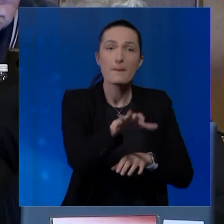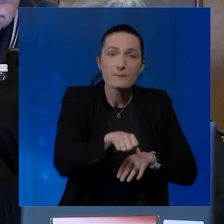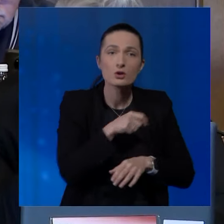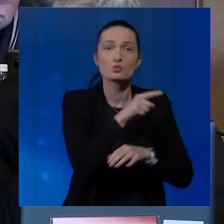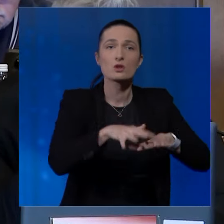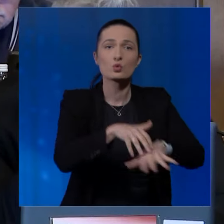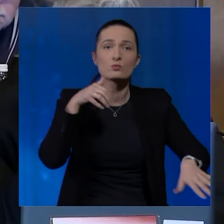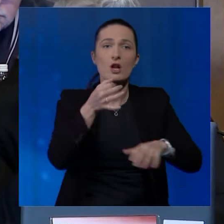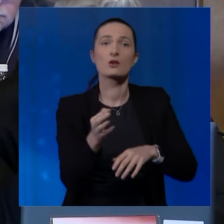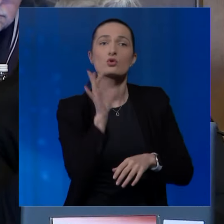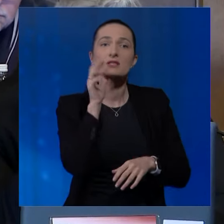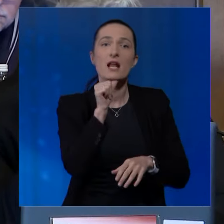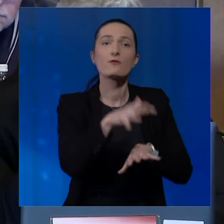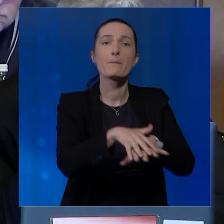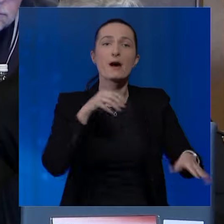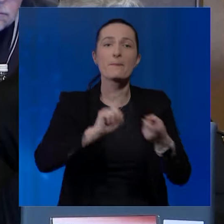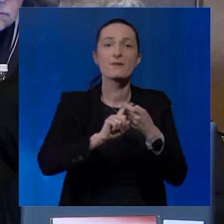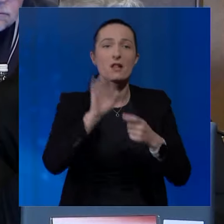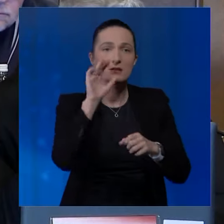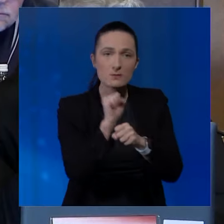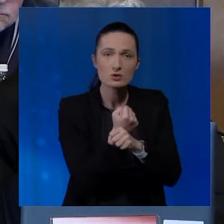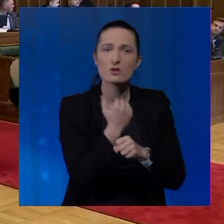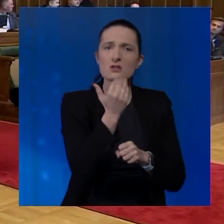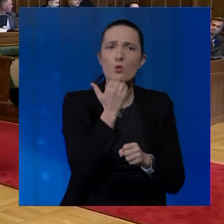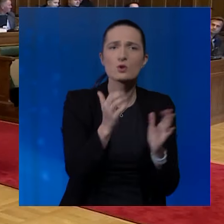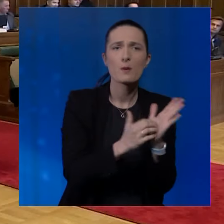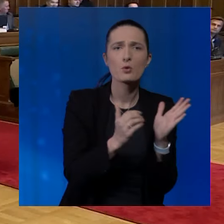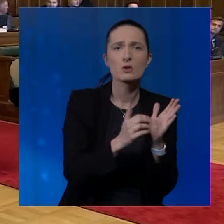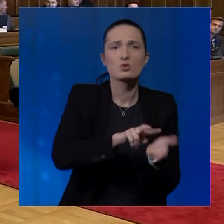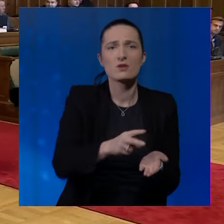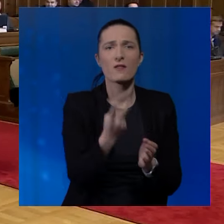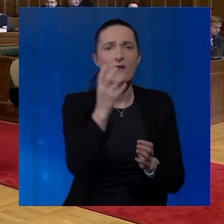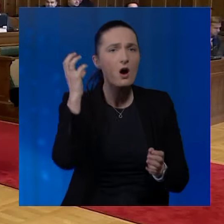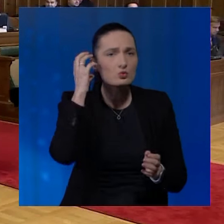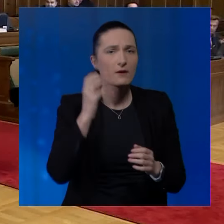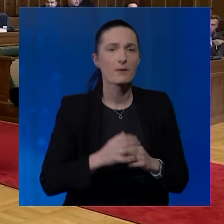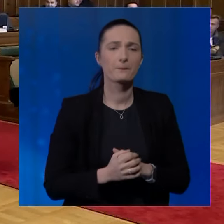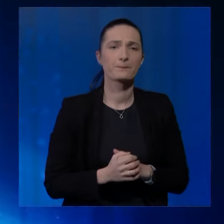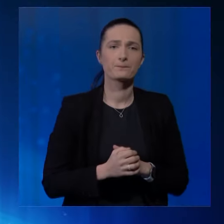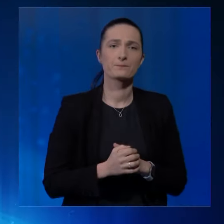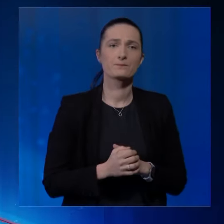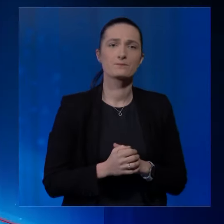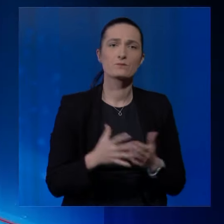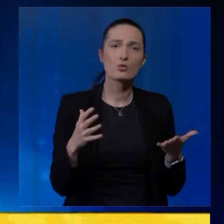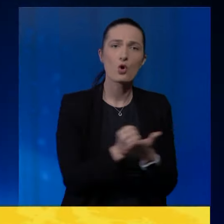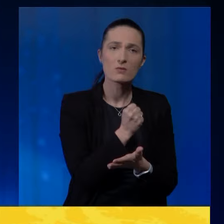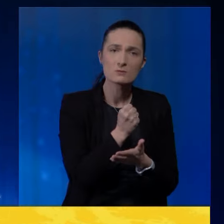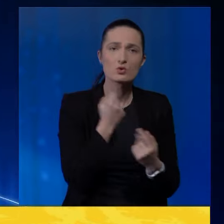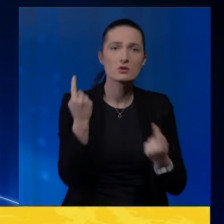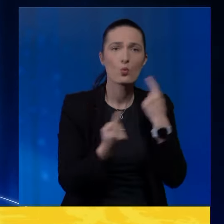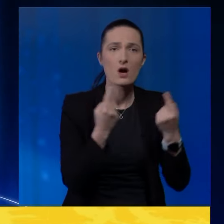Na potezu su Skupština kantona Sarajevo i Parlament Federacije s obzirom na potrebu izmjene dva ustava. Dobili bismo